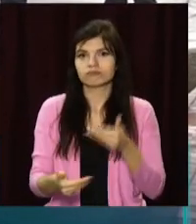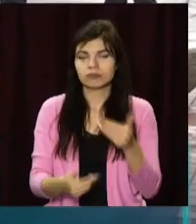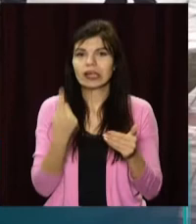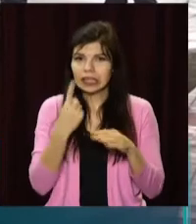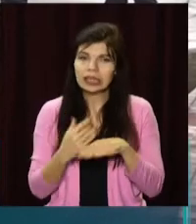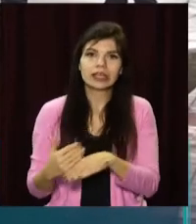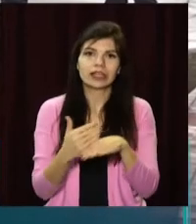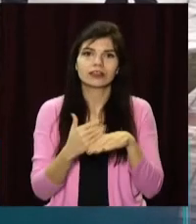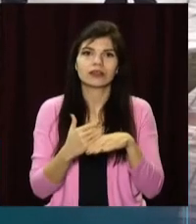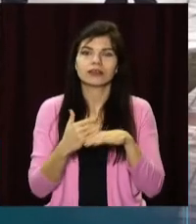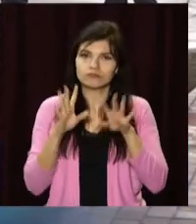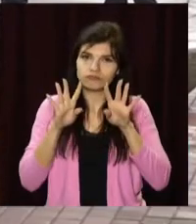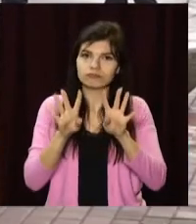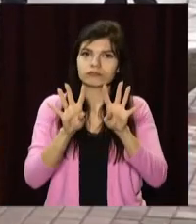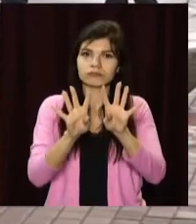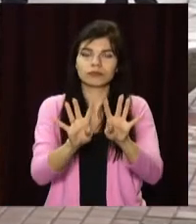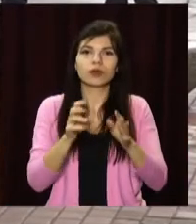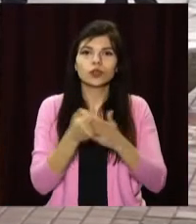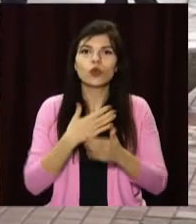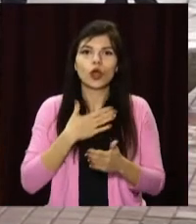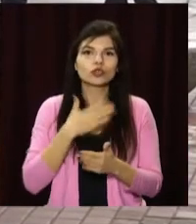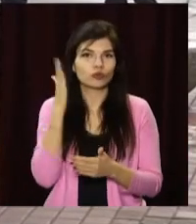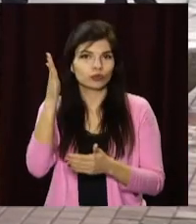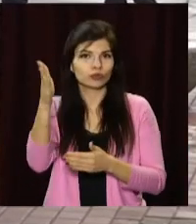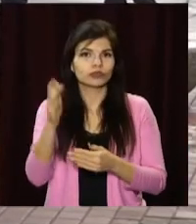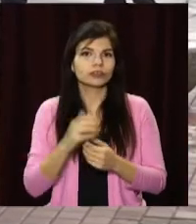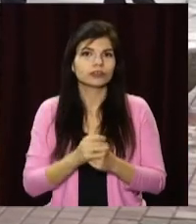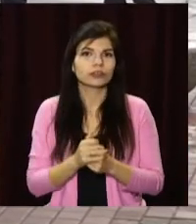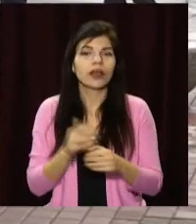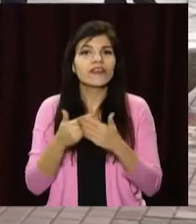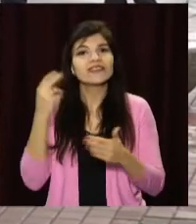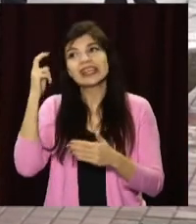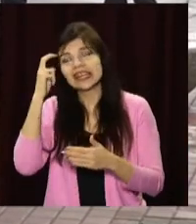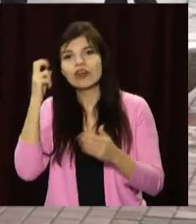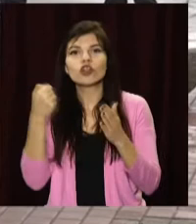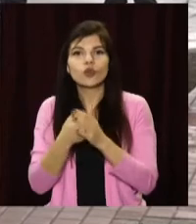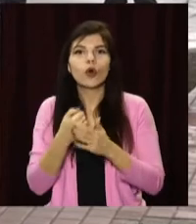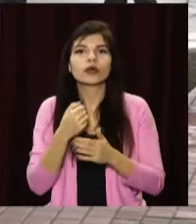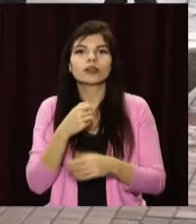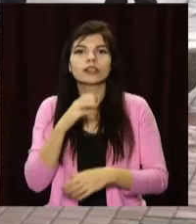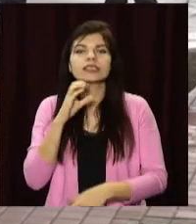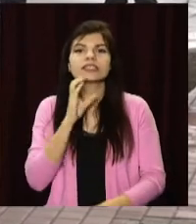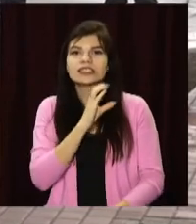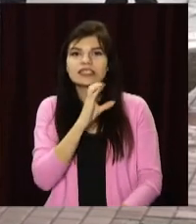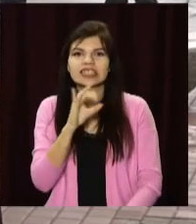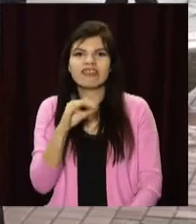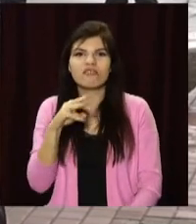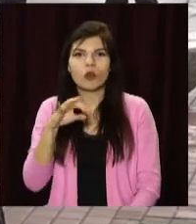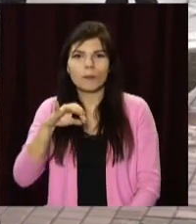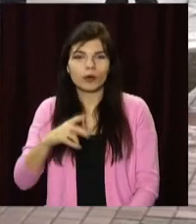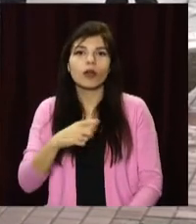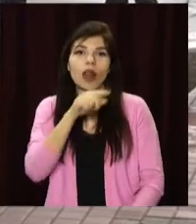єдиними, сильними і крокувати єдиними шеренгами до нашого майбутнього.